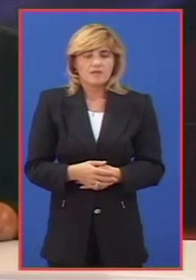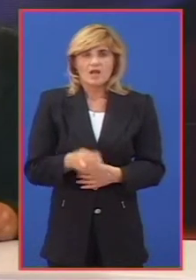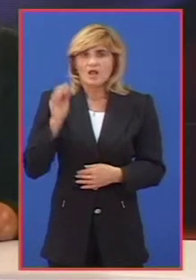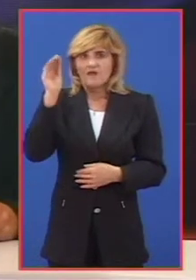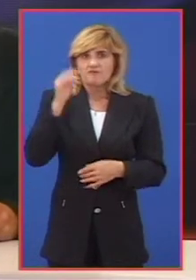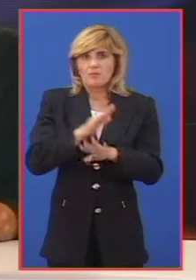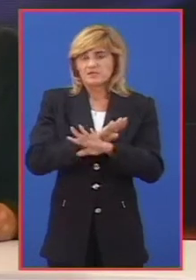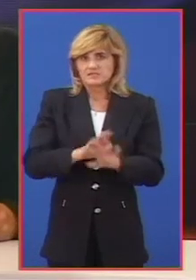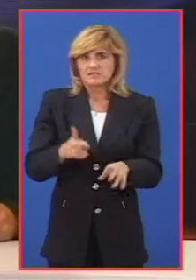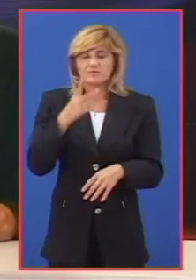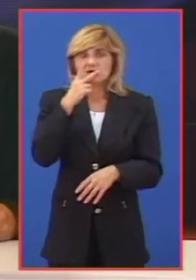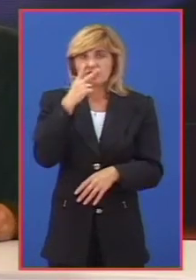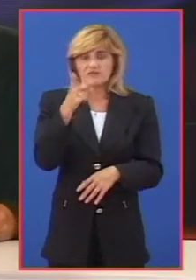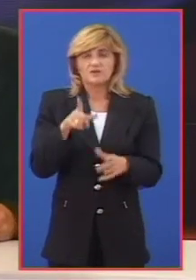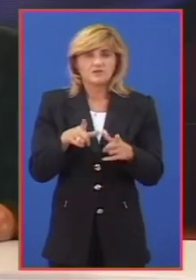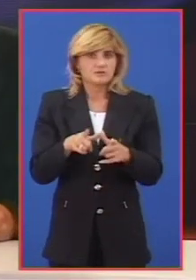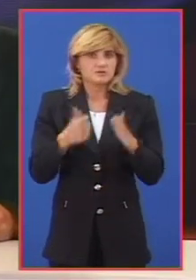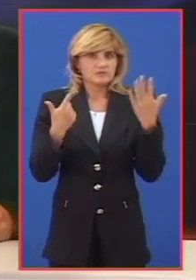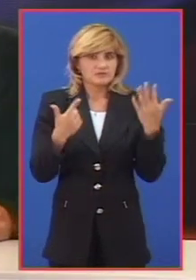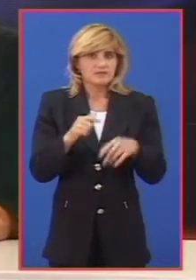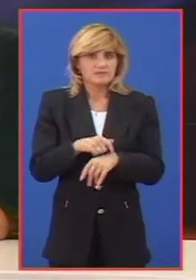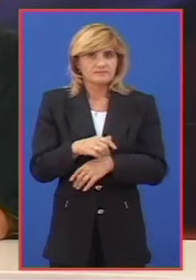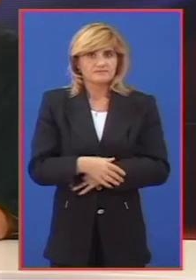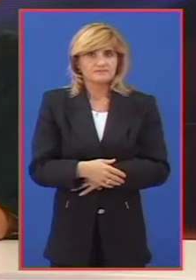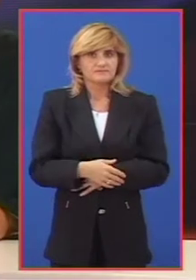Infoblok je završen. Vidimo se u sedam. Prijetan dan!